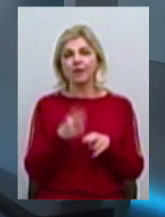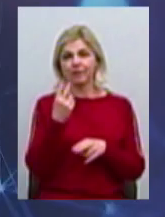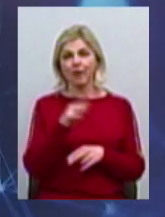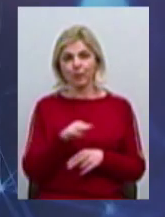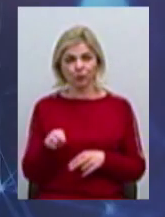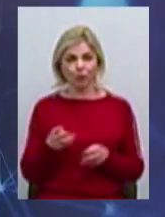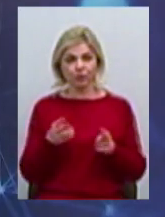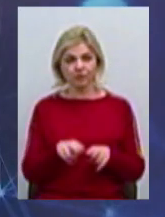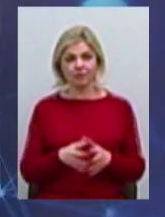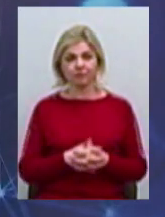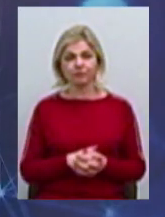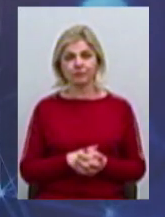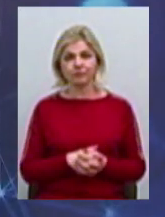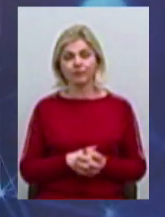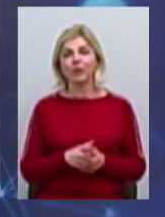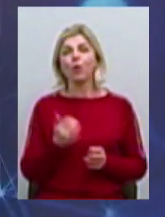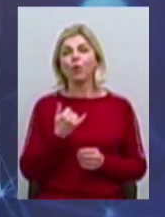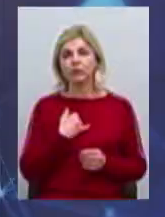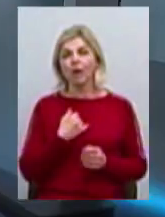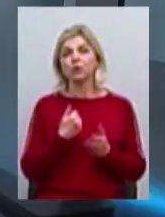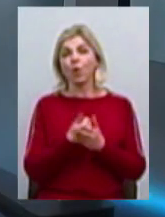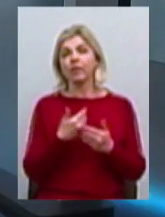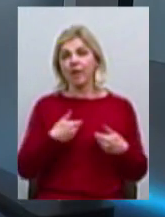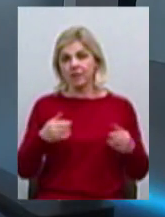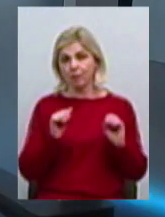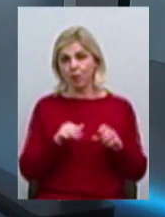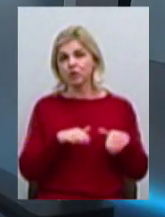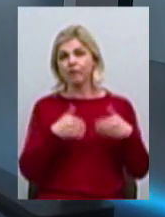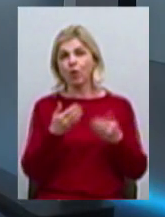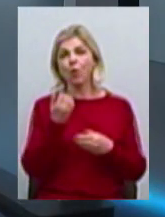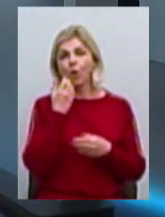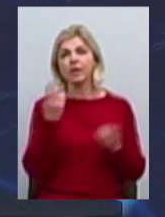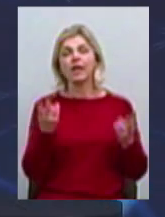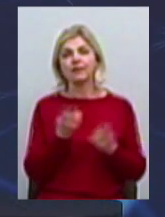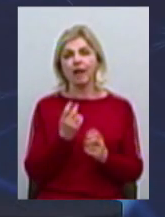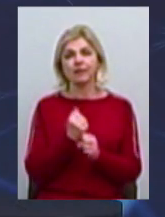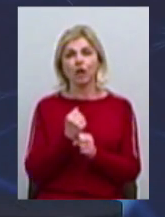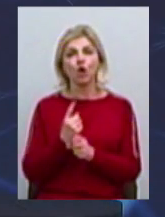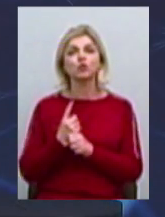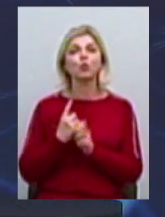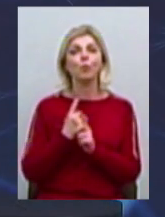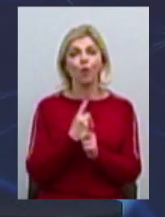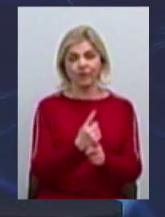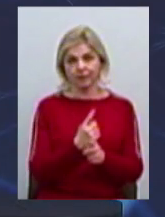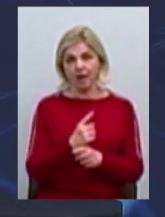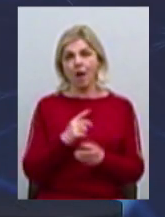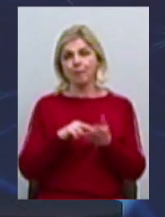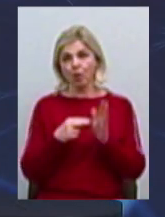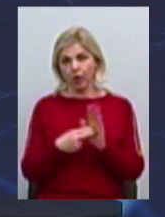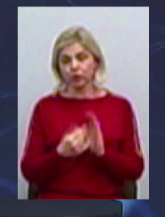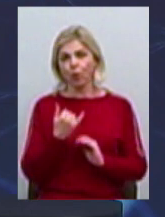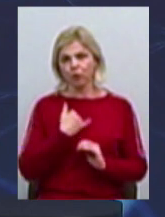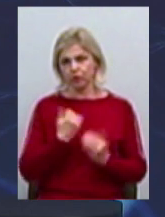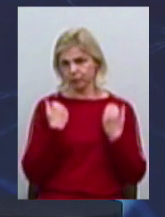закінчуємо пів хвилини у нас. Так, так, так. Також до нас можна звернутися, коли потрібно здійснювати супровід проєкту. Тому що ми маємо потужну команду